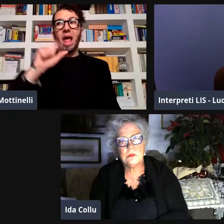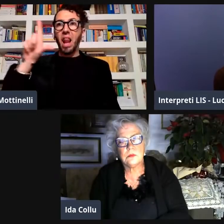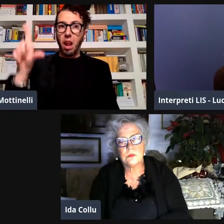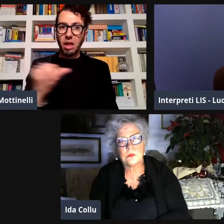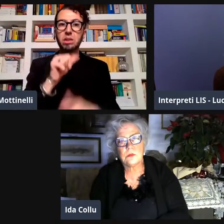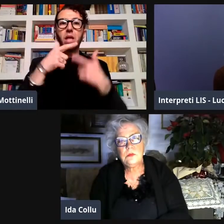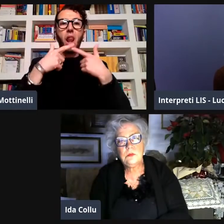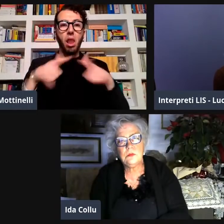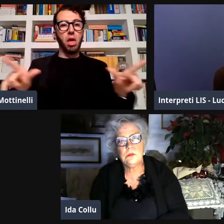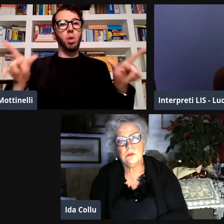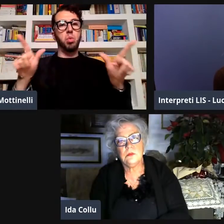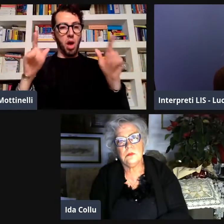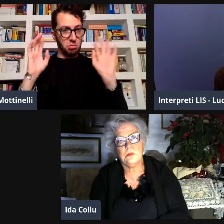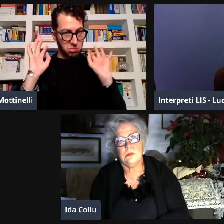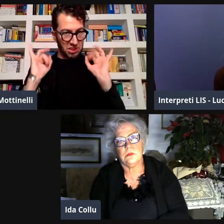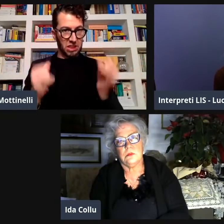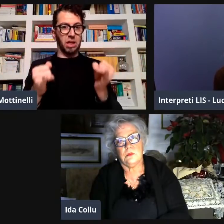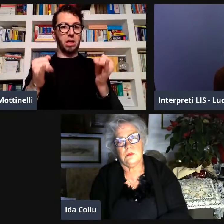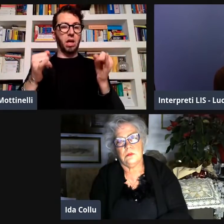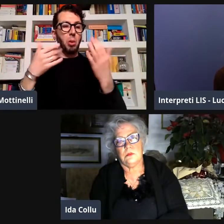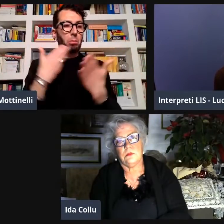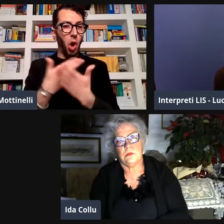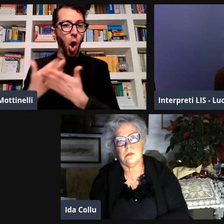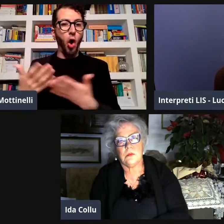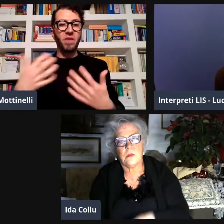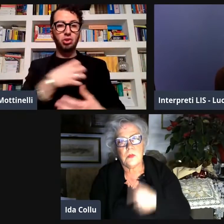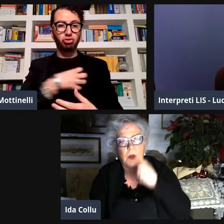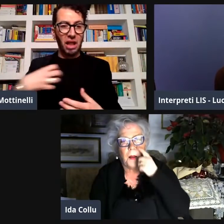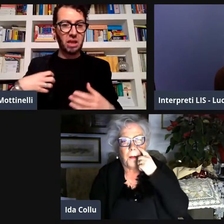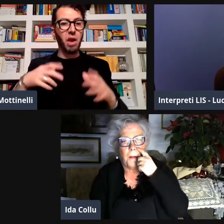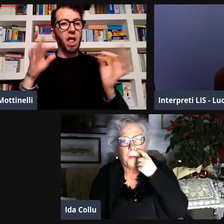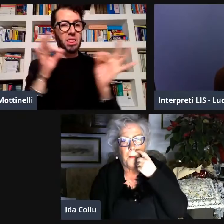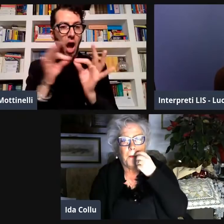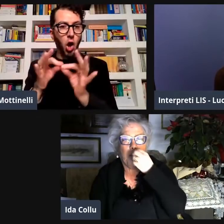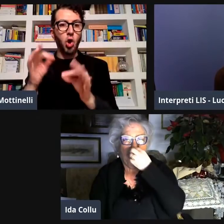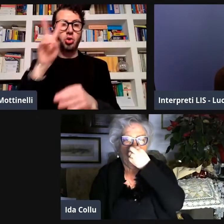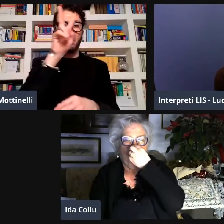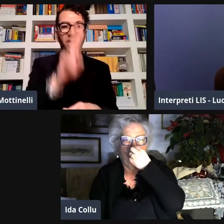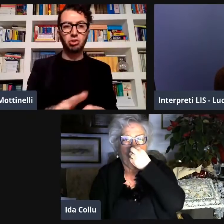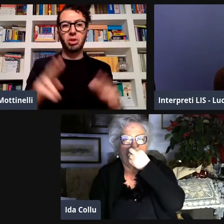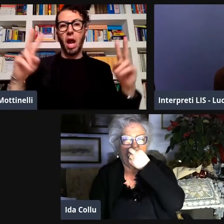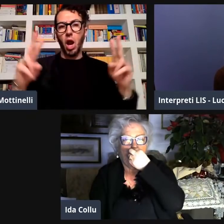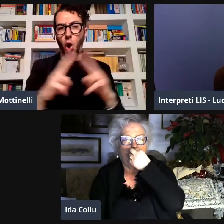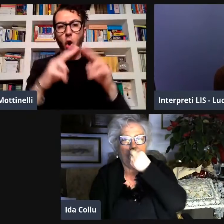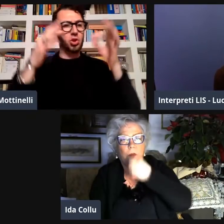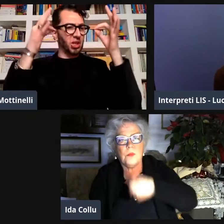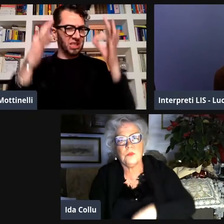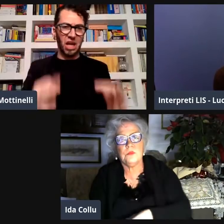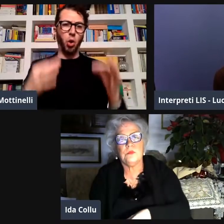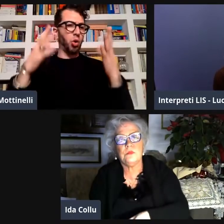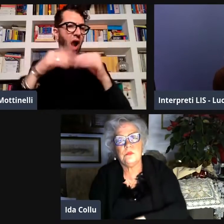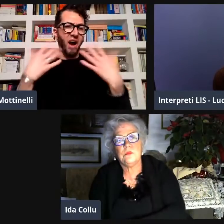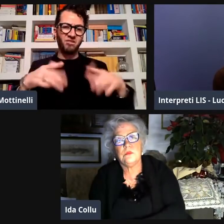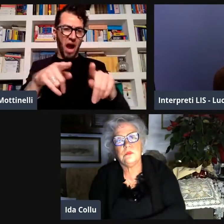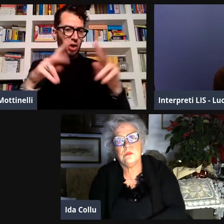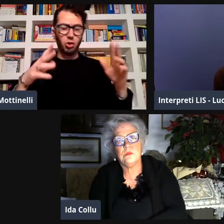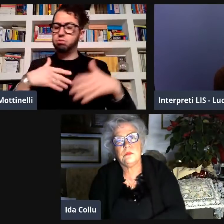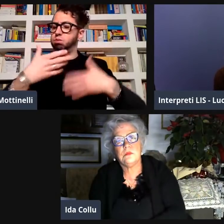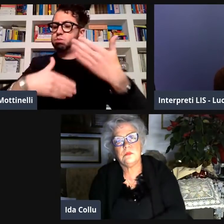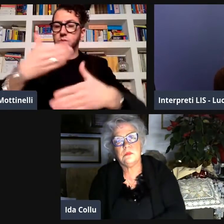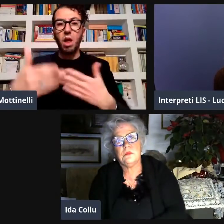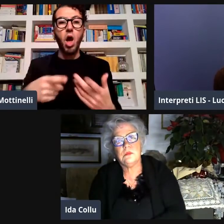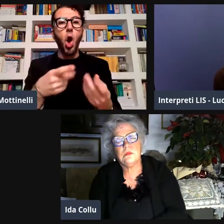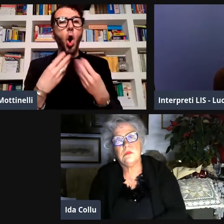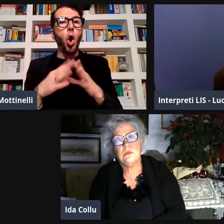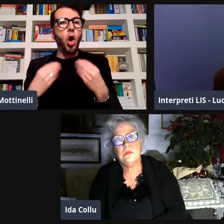letto e quindi hai capito il valore della LIS in quanto lingua e quindi d'accordo anche con